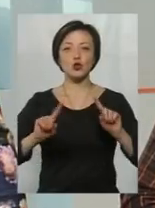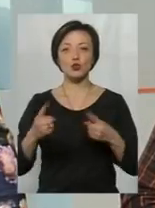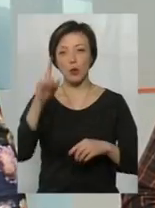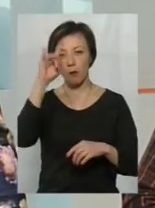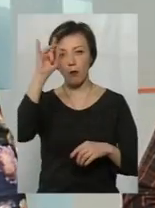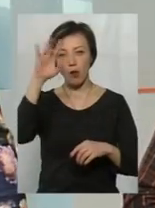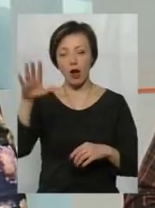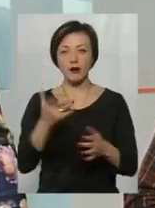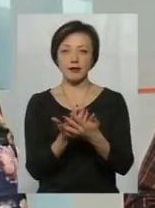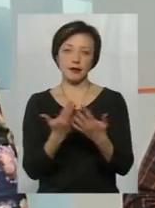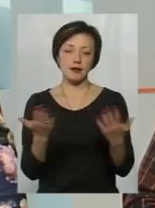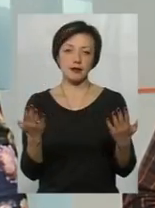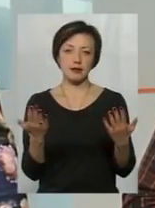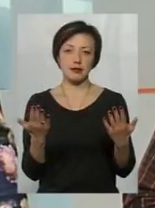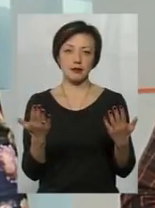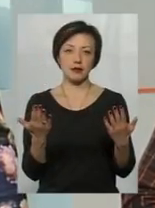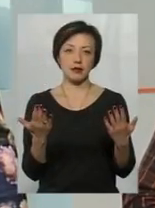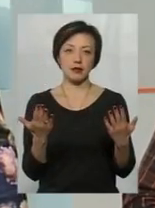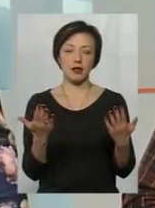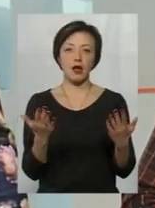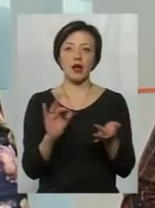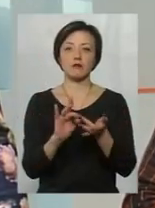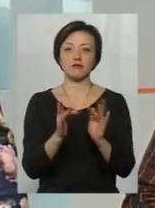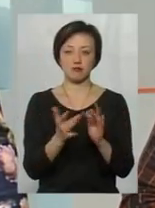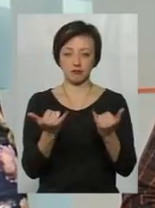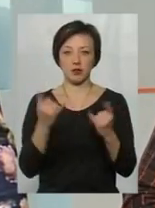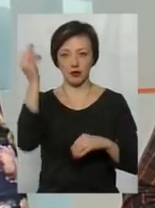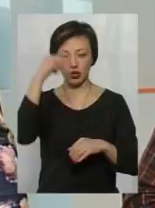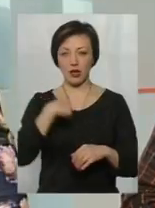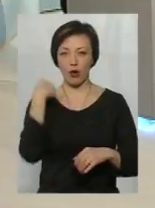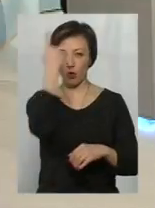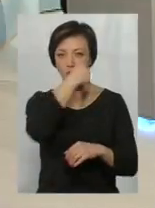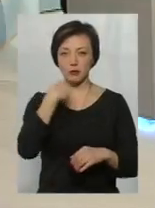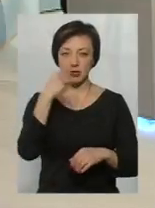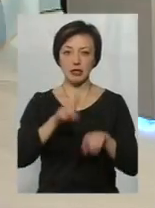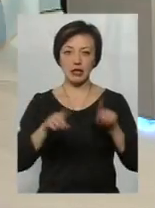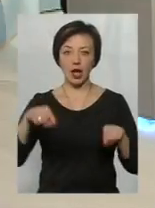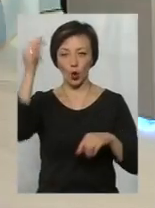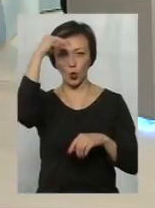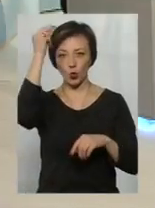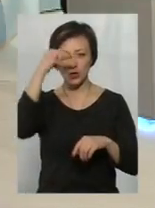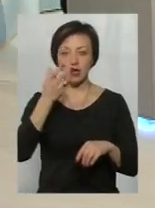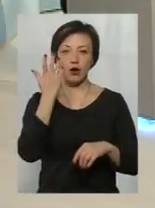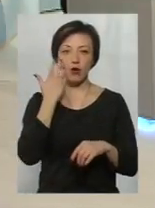різного роду онлайн-навчання. Я сам особисто проходжу деякі курси, коли і в